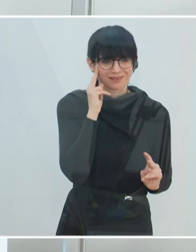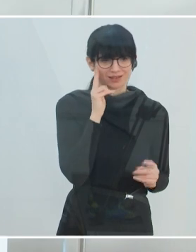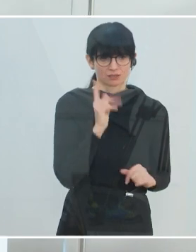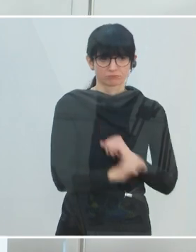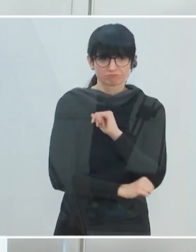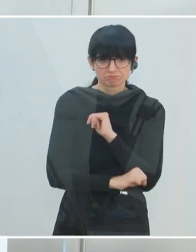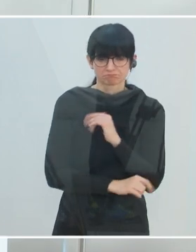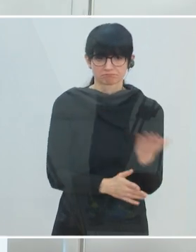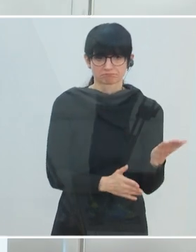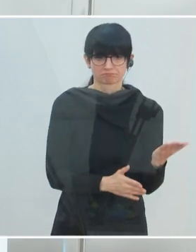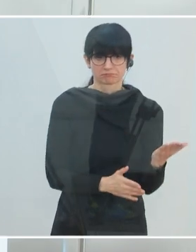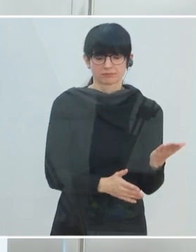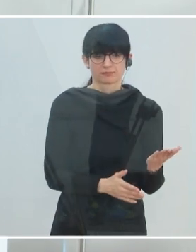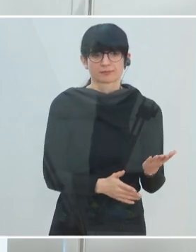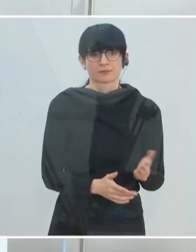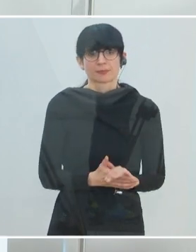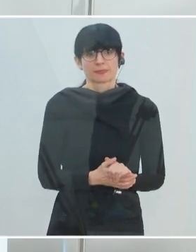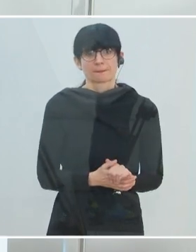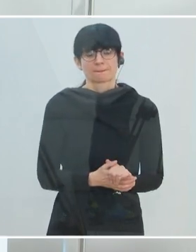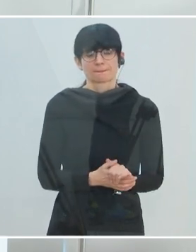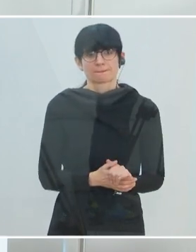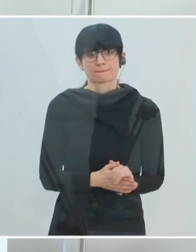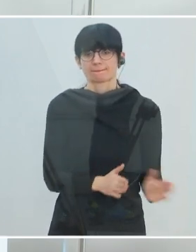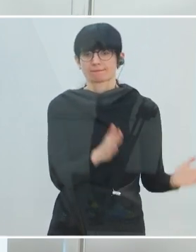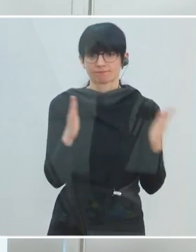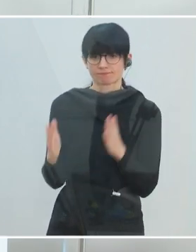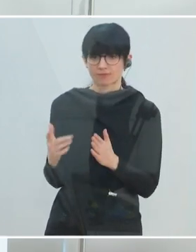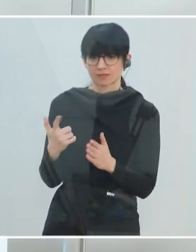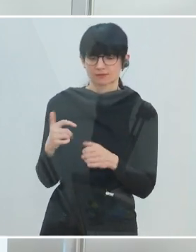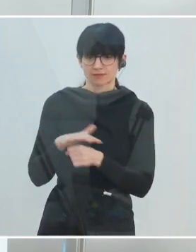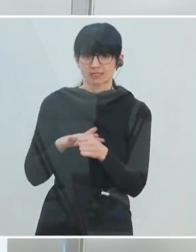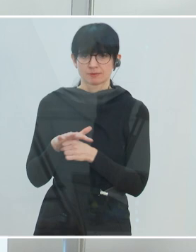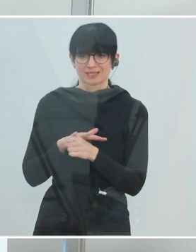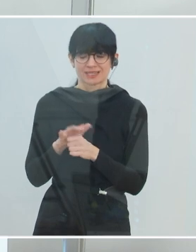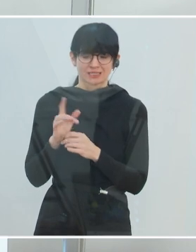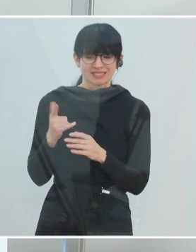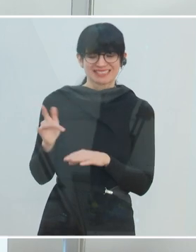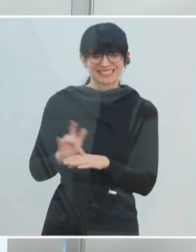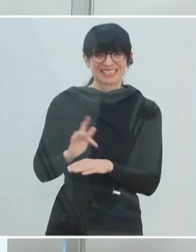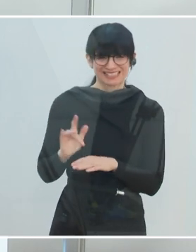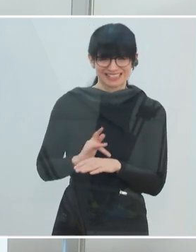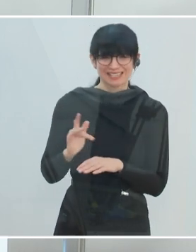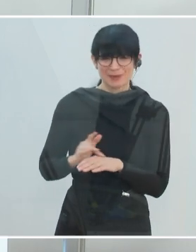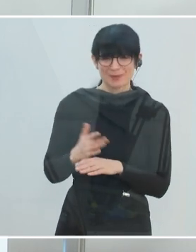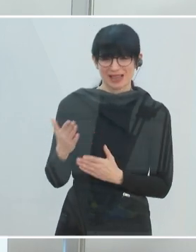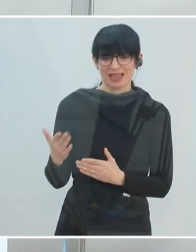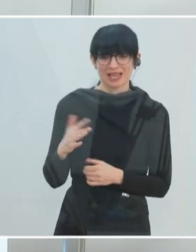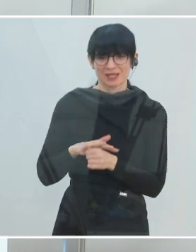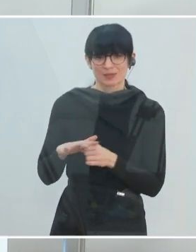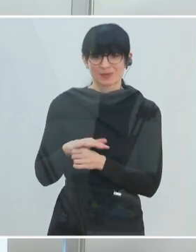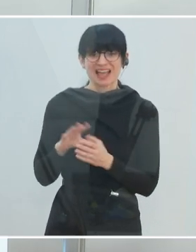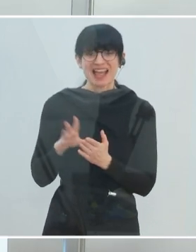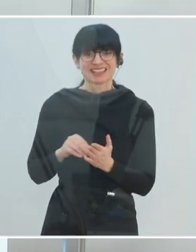bereden, nehmen die Kritikpunkte ernst. Der zweite Bereich, den ich allerdings für sensibler erachte, ist der Bereich der